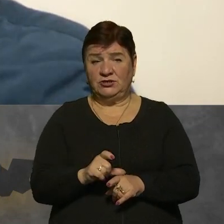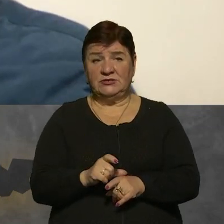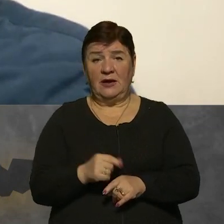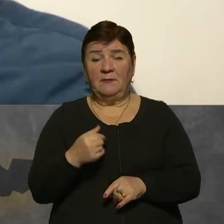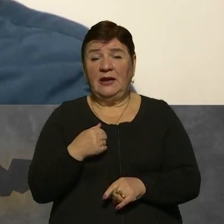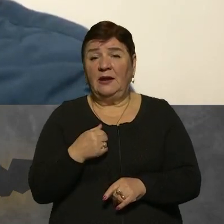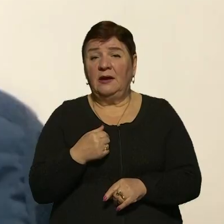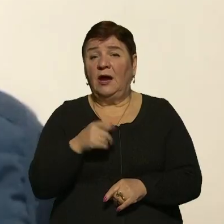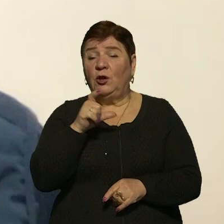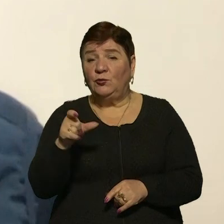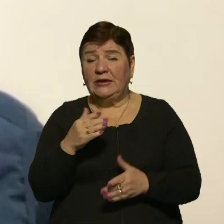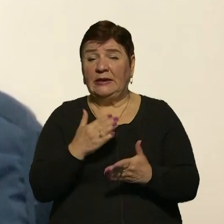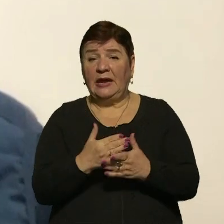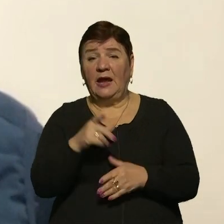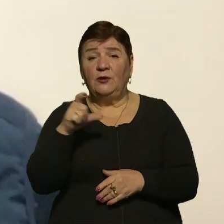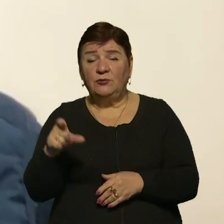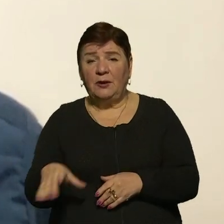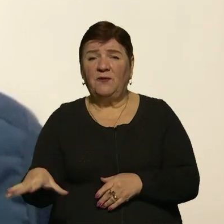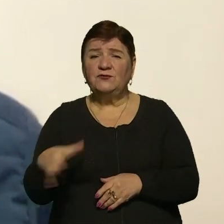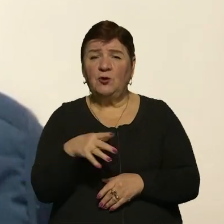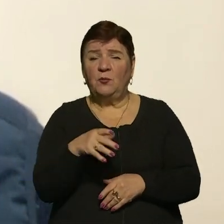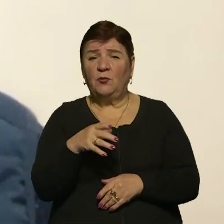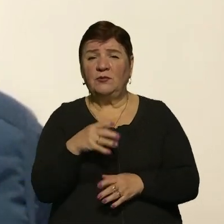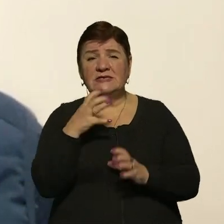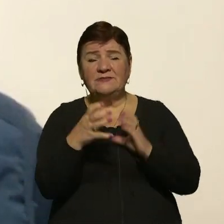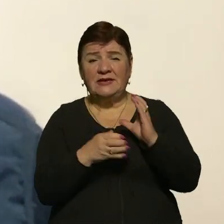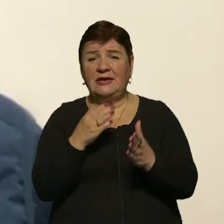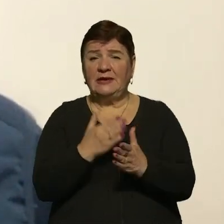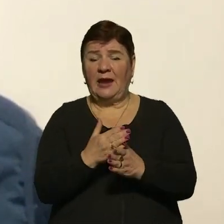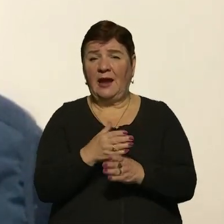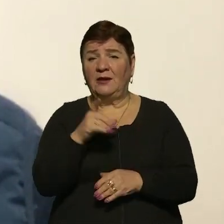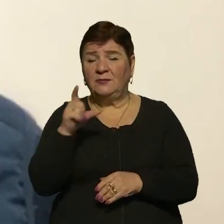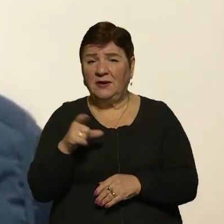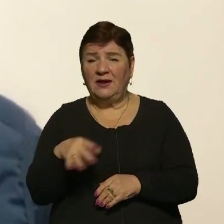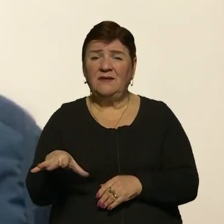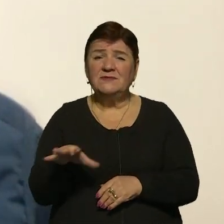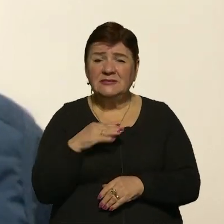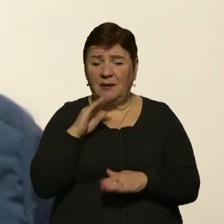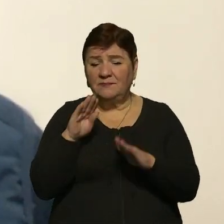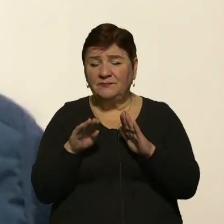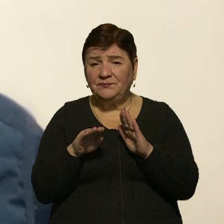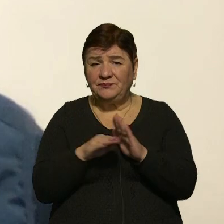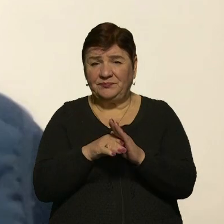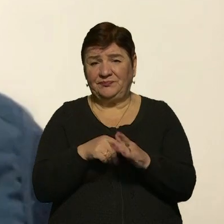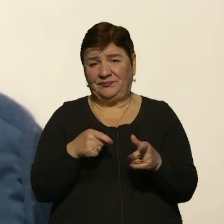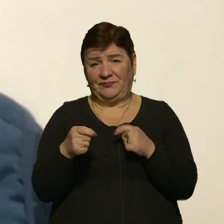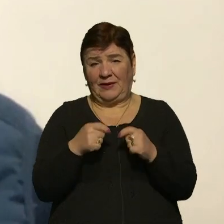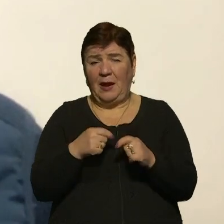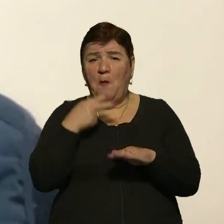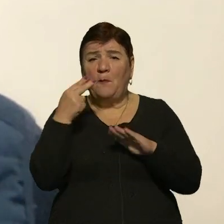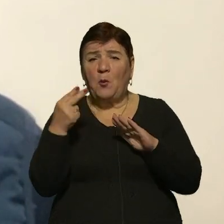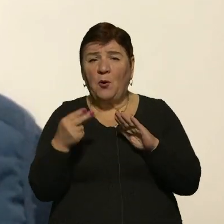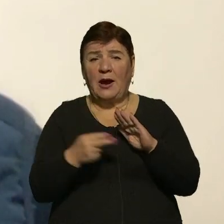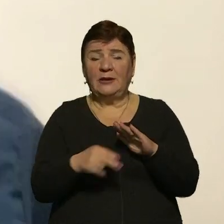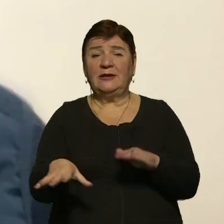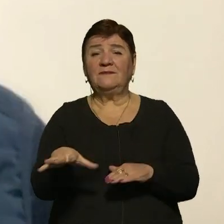Дивіться, люди є люди. Люди по всьому світу є людьми. І всі піддаються маніпуляціям, всі піддаються пропаганді,